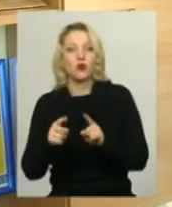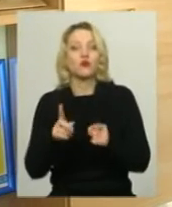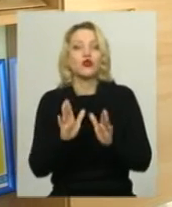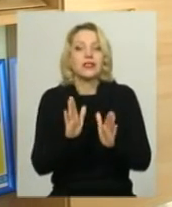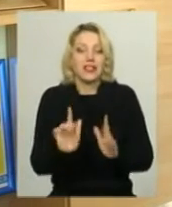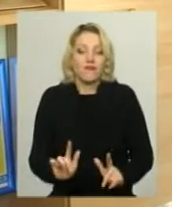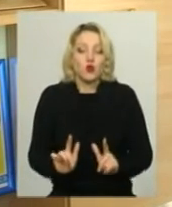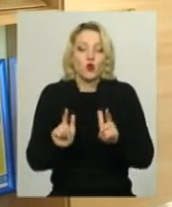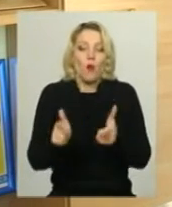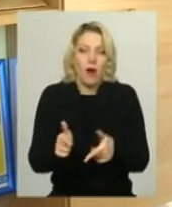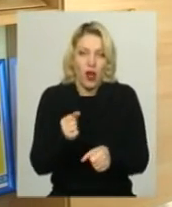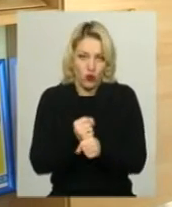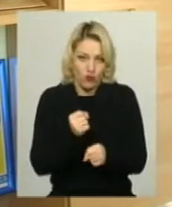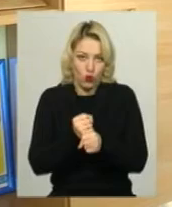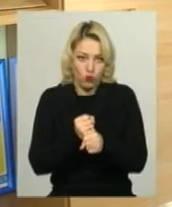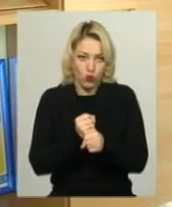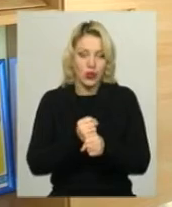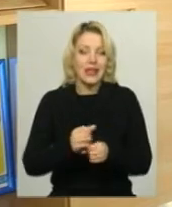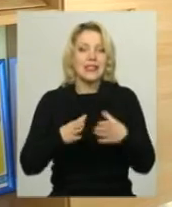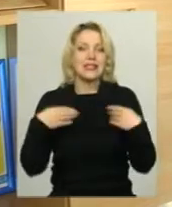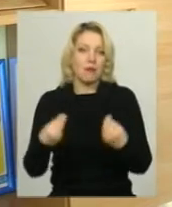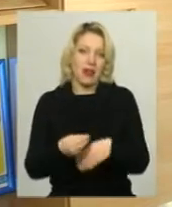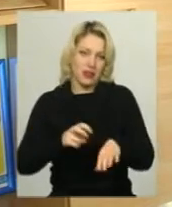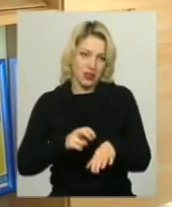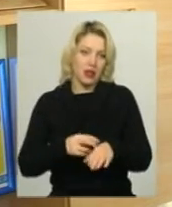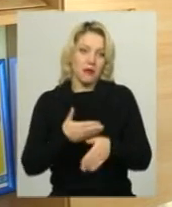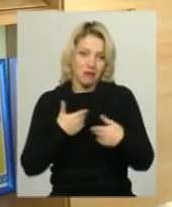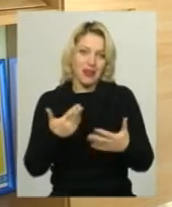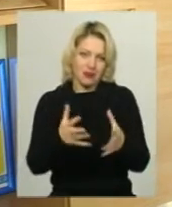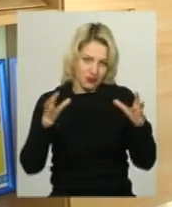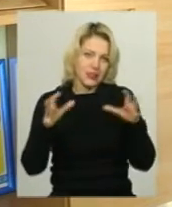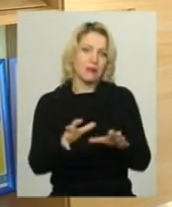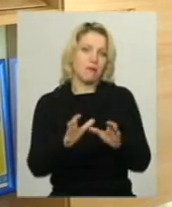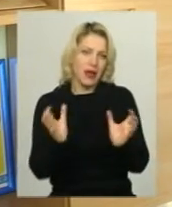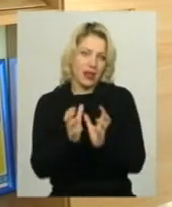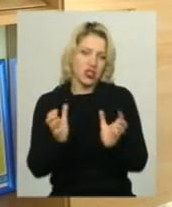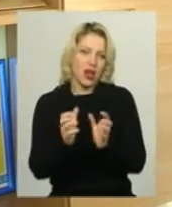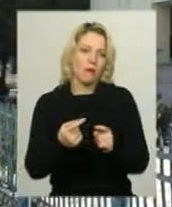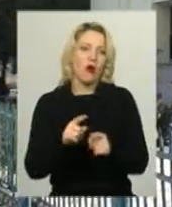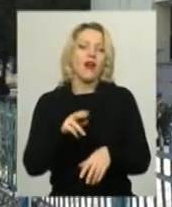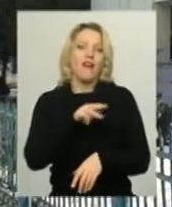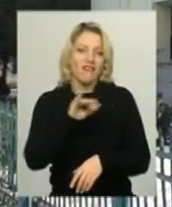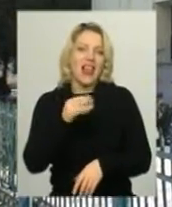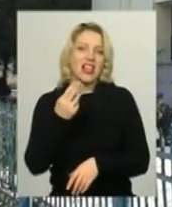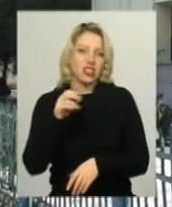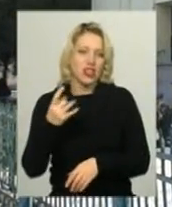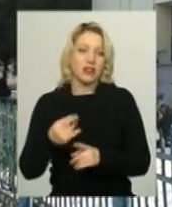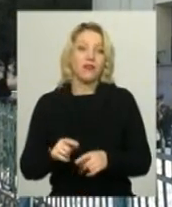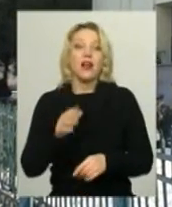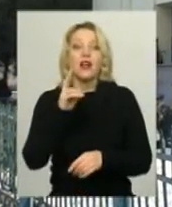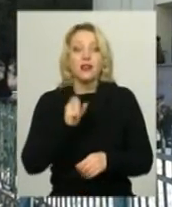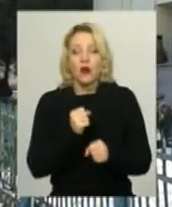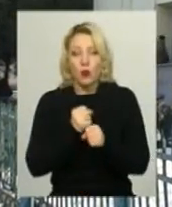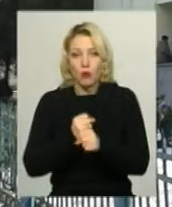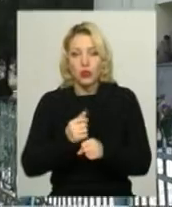вступають в роботу сімейні лікарі, ми їх збережемо. Я маю на увазі фельдшерів. На роботу Литичівського